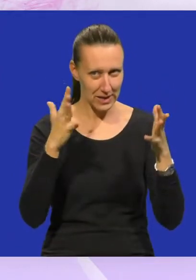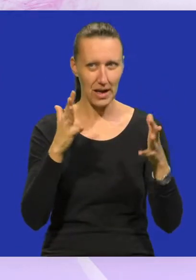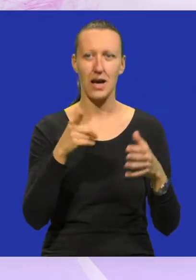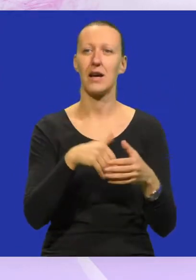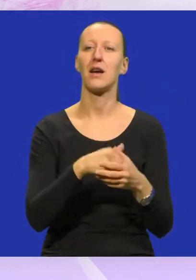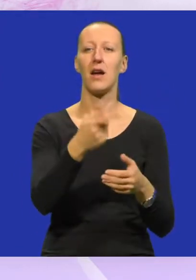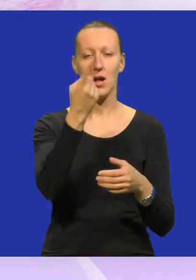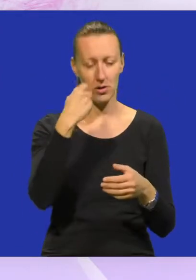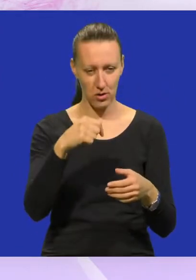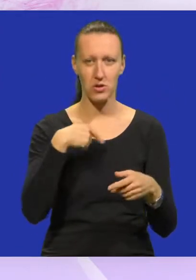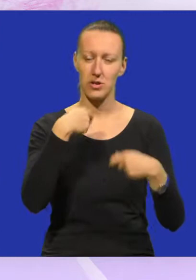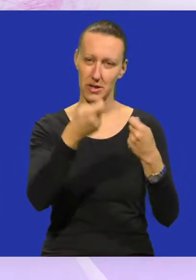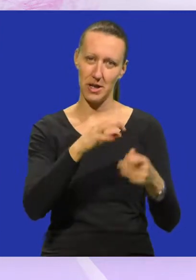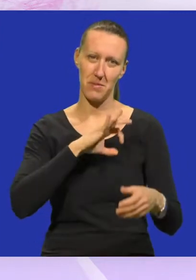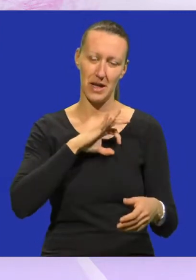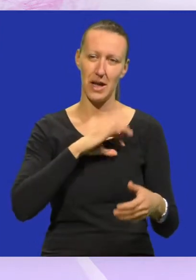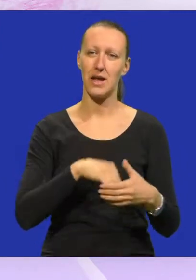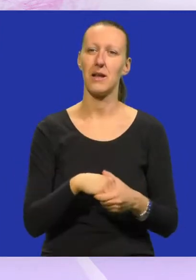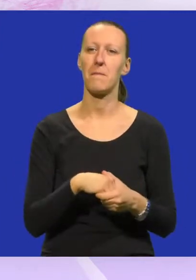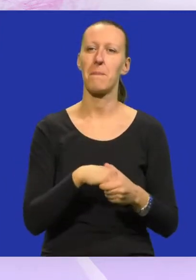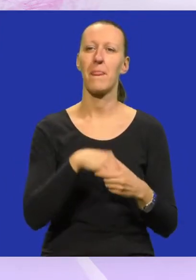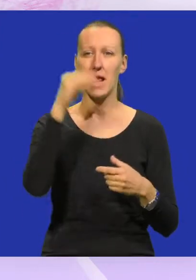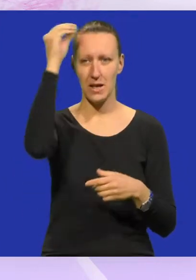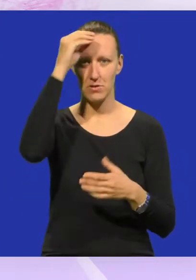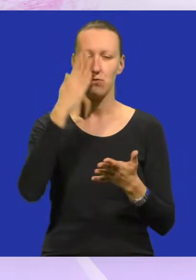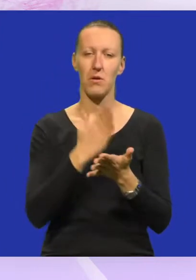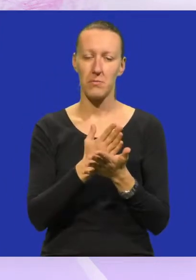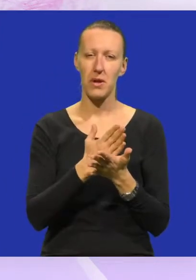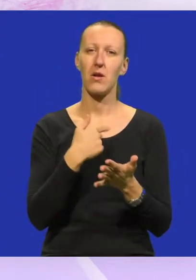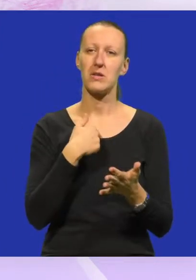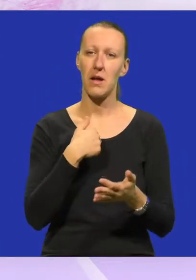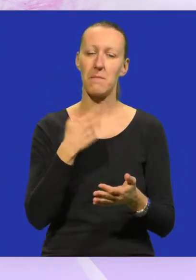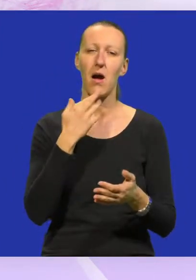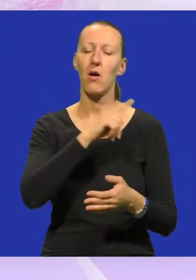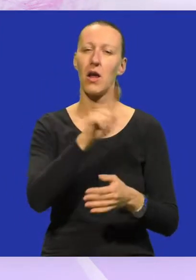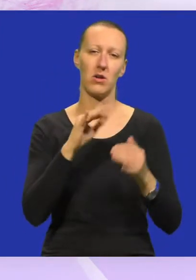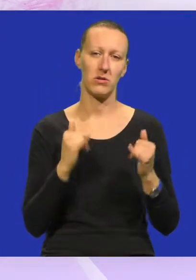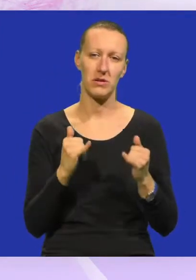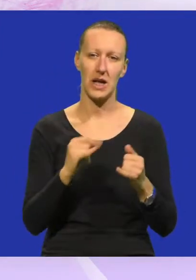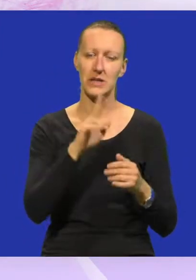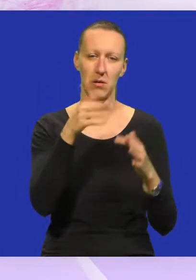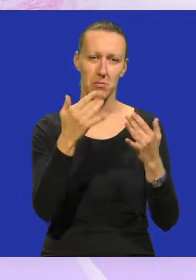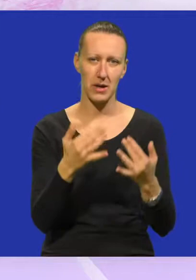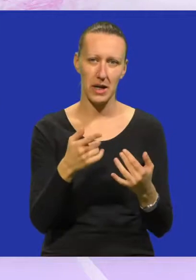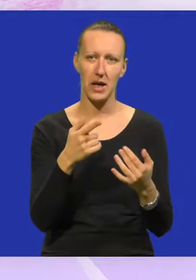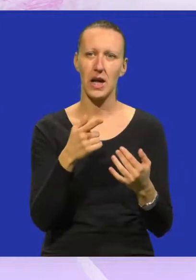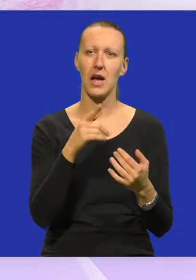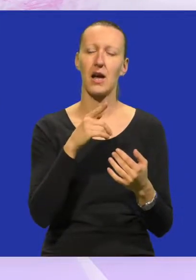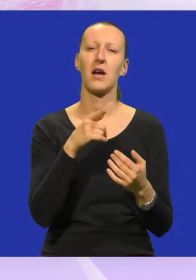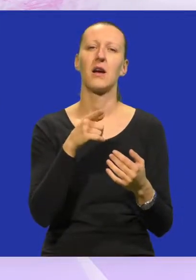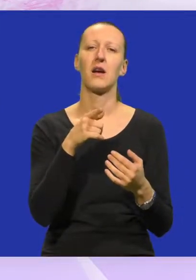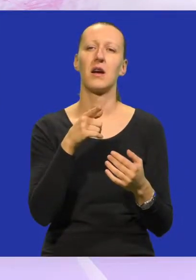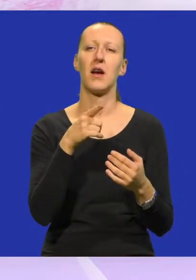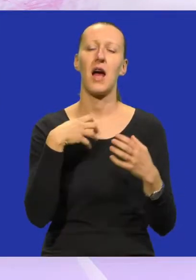Goći, gladi. Iskustvo je bilo za mene kao nikad do sad. Nisam imao priliku igrati